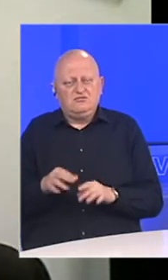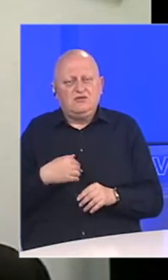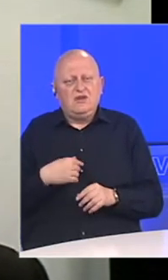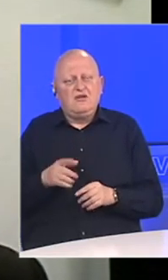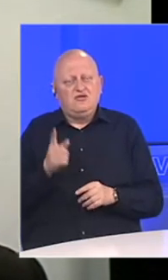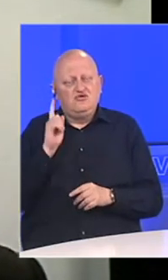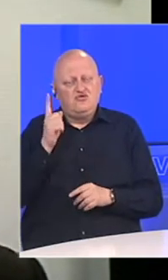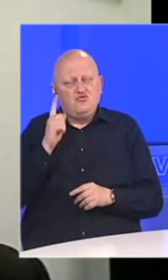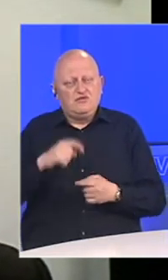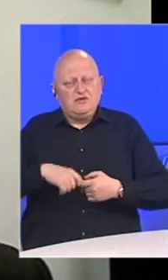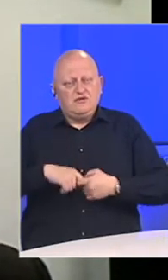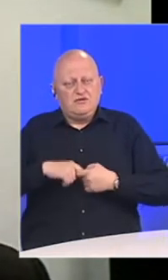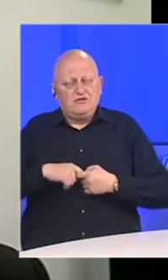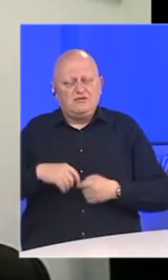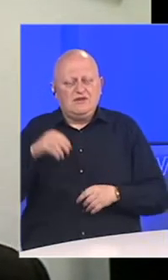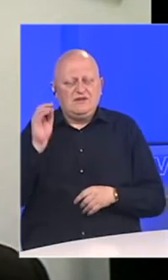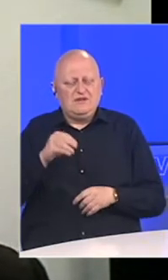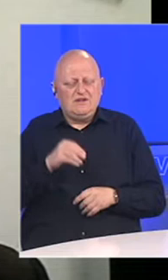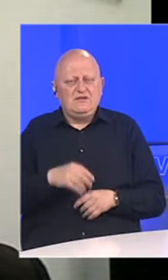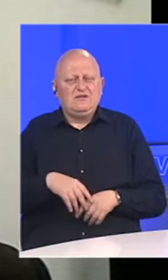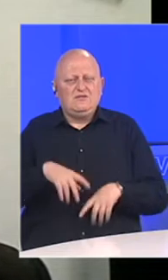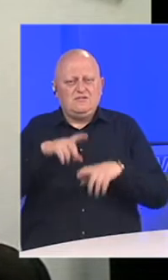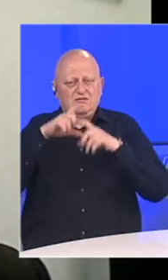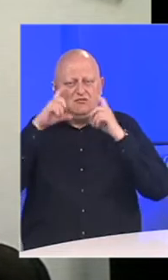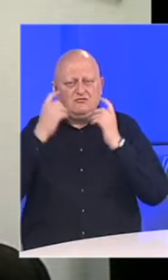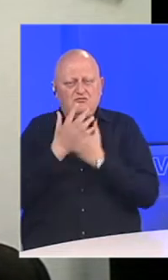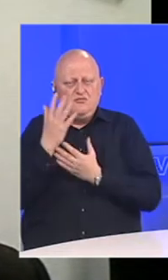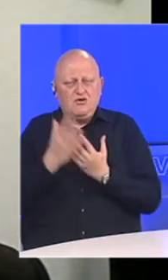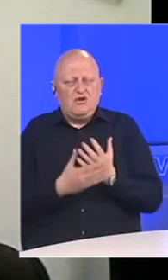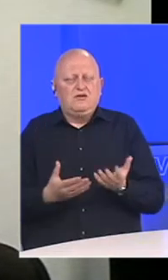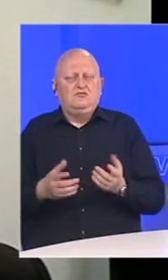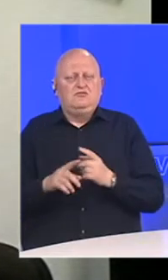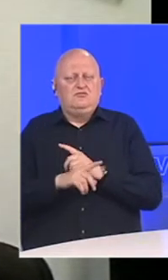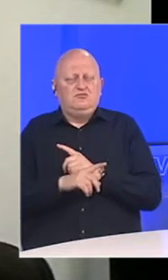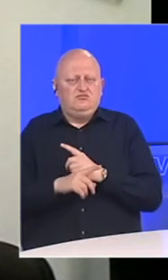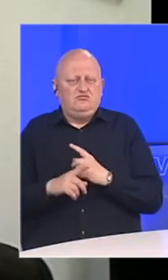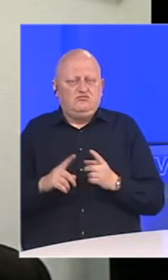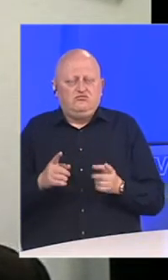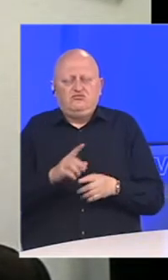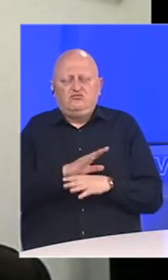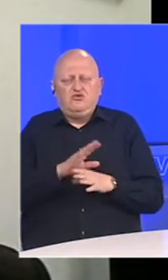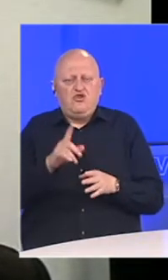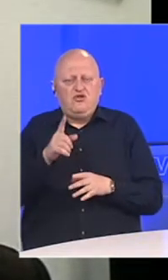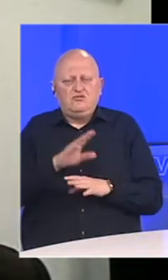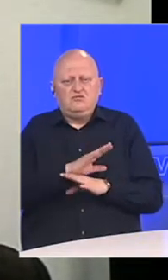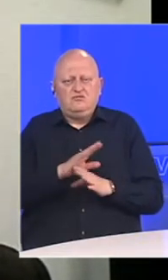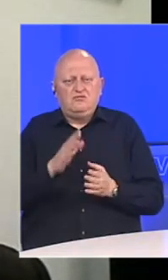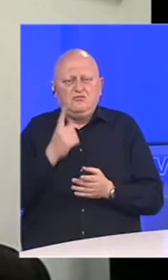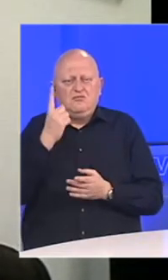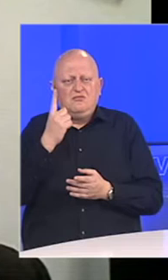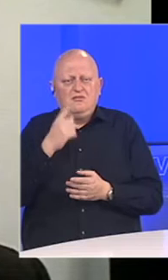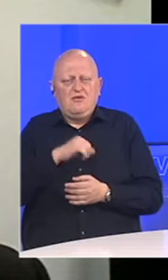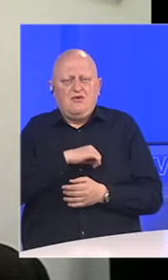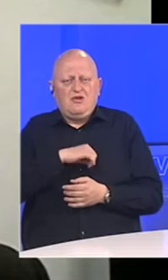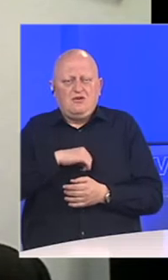nas upozoravali vezano za dezinfekciju, za nošenje zašne opreme, maske, rukavice, to je njima bilo na prvu